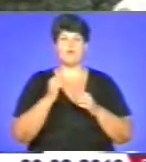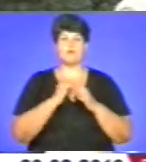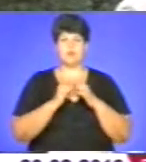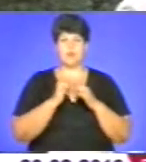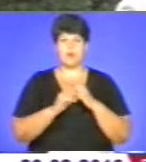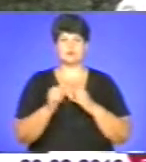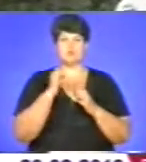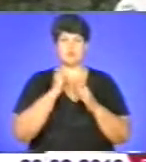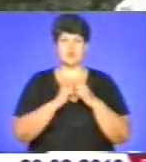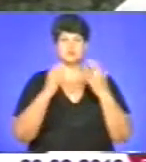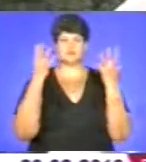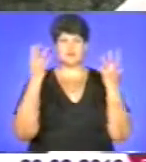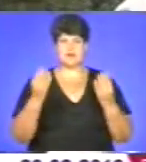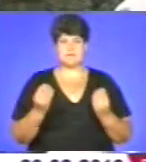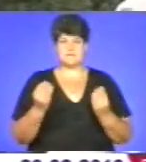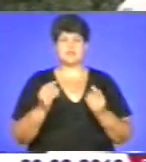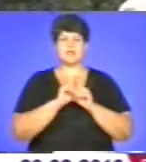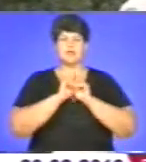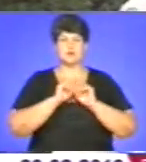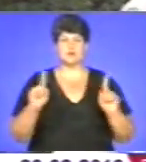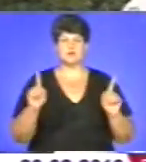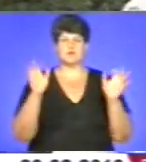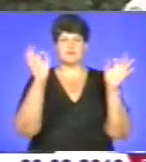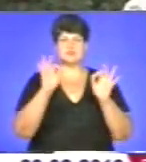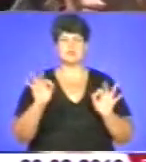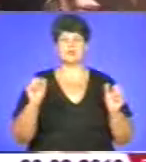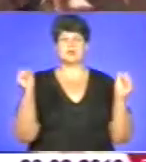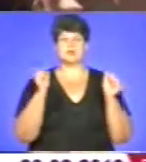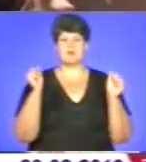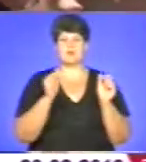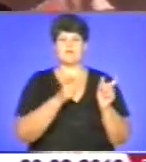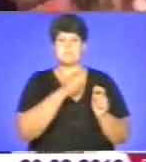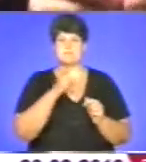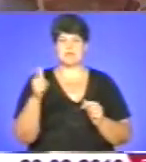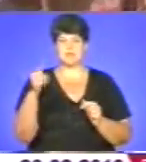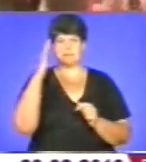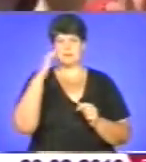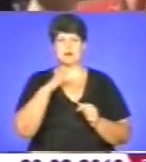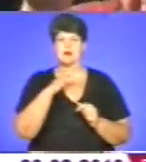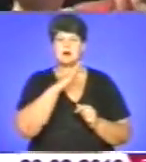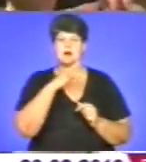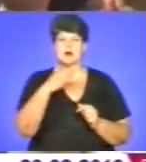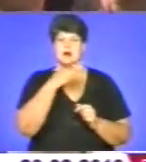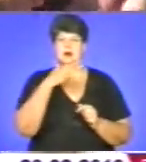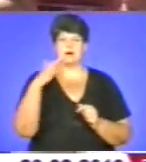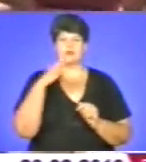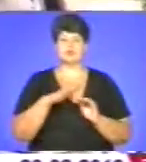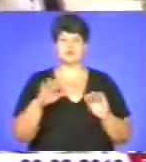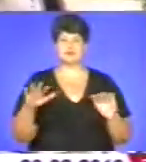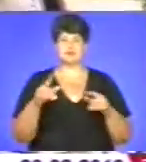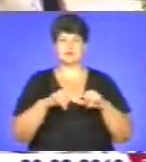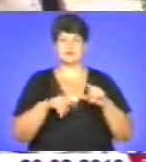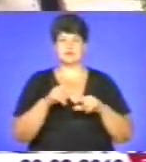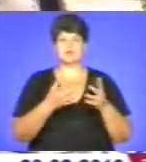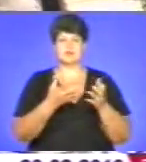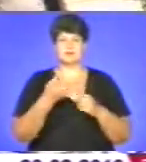-кожного дня, і особливо в осині-зимовий період. Багатодітна родина Ярем одна з перших отримала блакитний